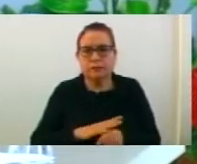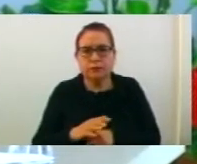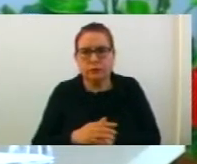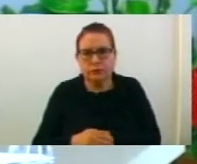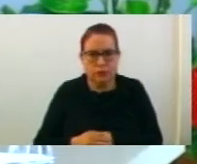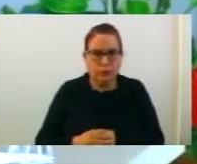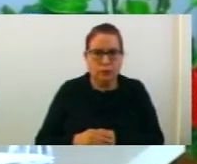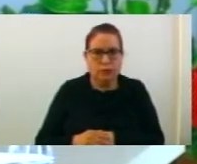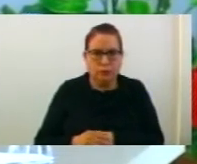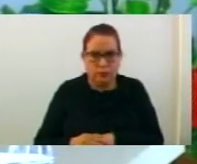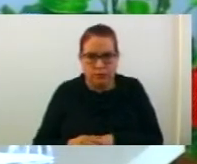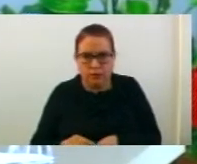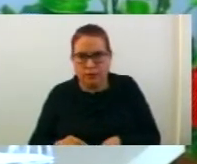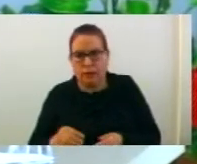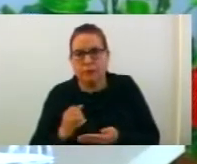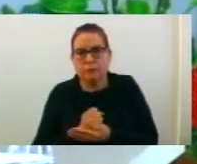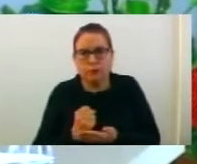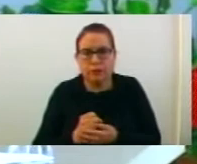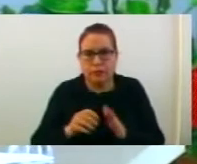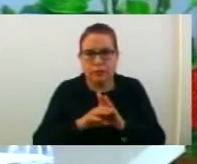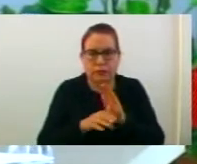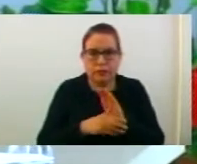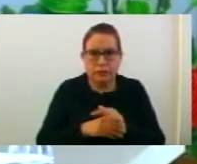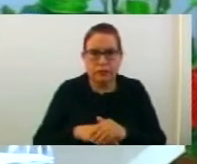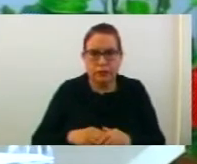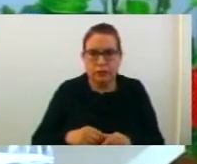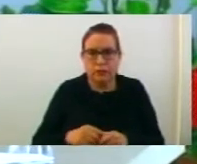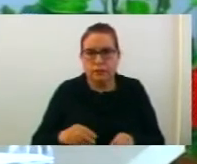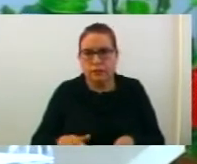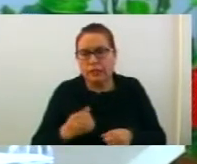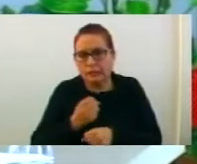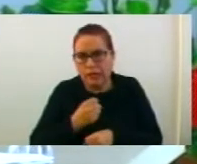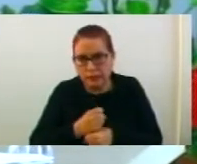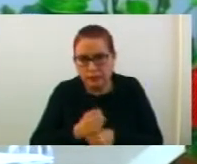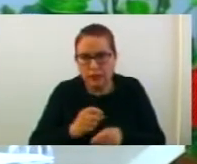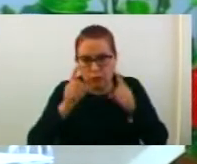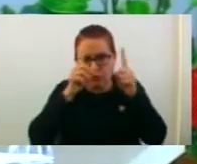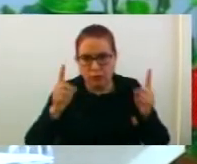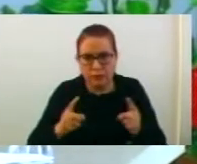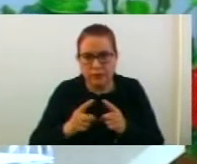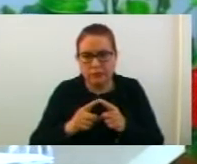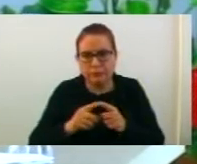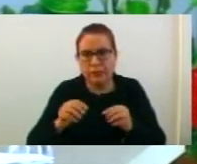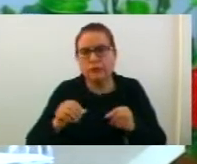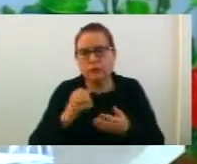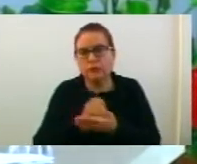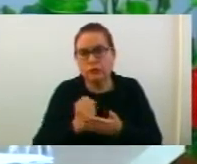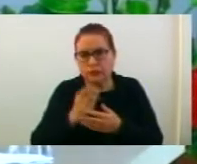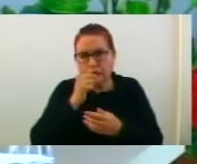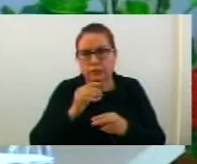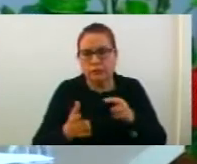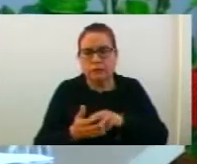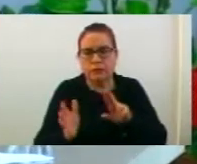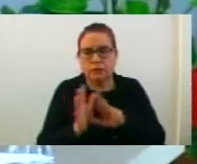без да е въздържан. Донесе програма за допълнуване на програмата за изработка на органистички планови на подрачите на Община Струмица за